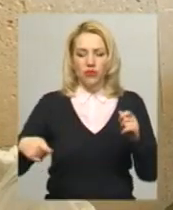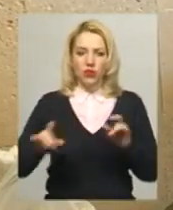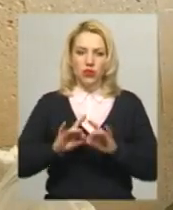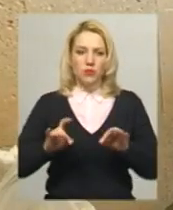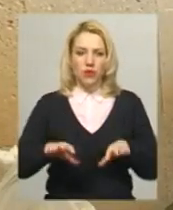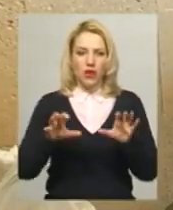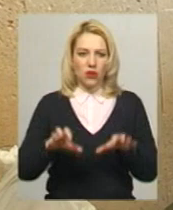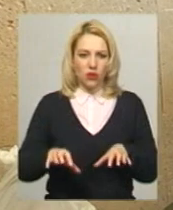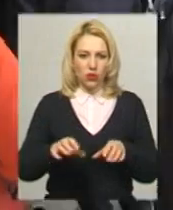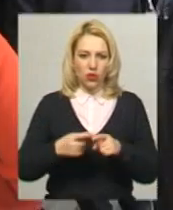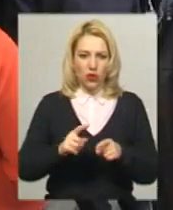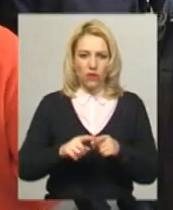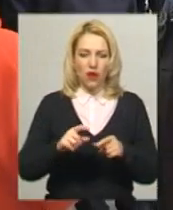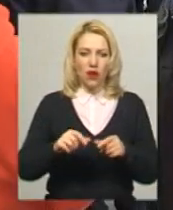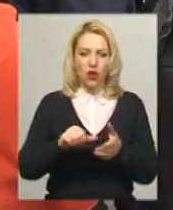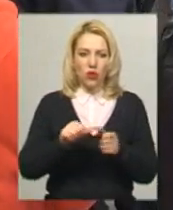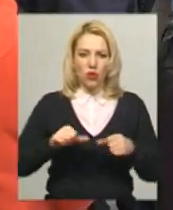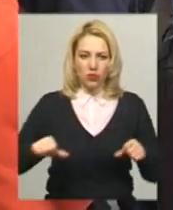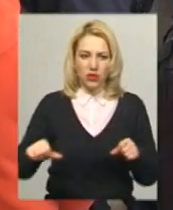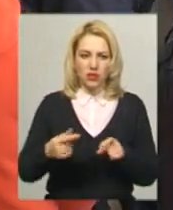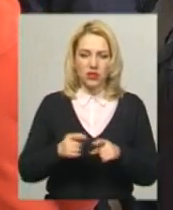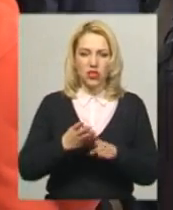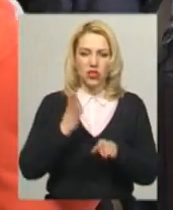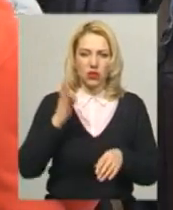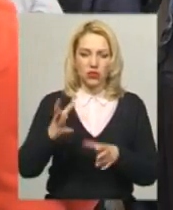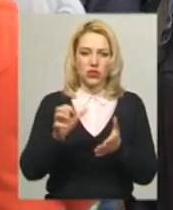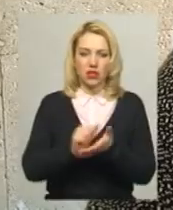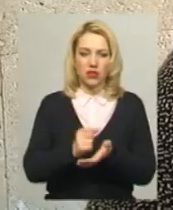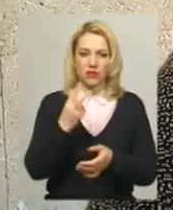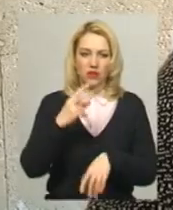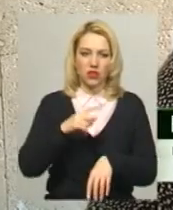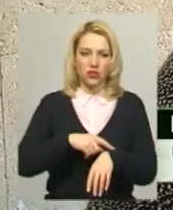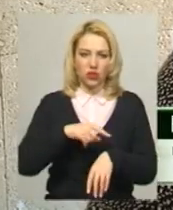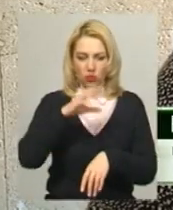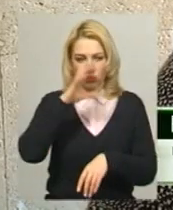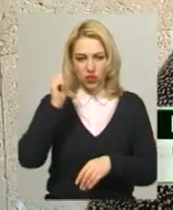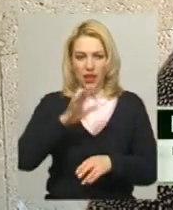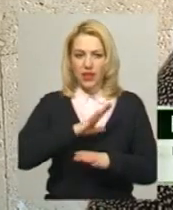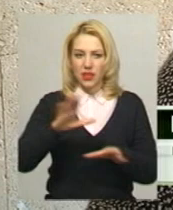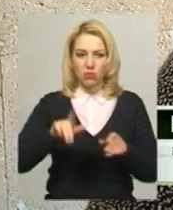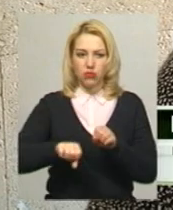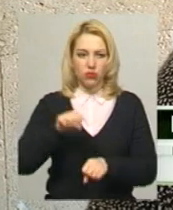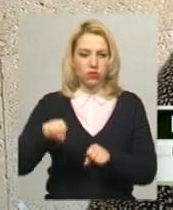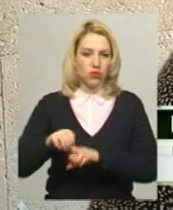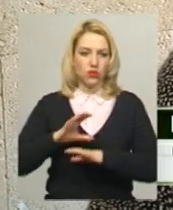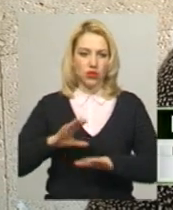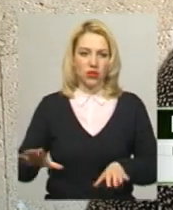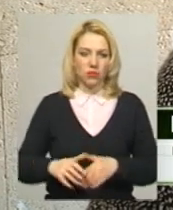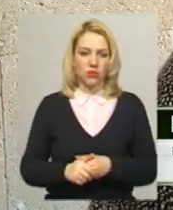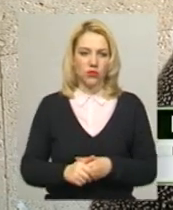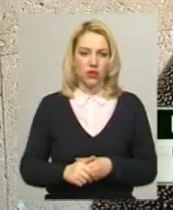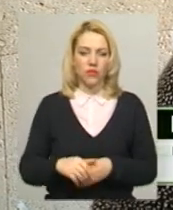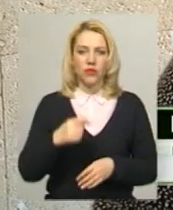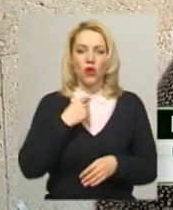681099 Валентина. Каже, чергу зайняли о 12-й ночі. Не було порушень. А довго рахували голоси? Ні,